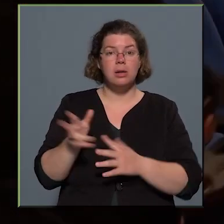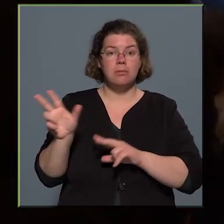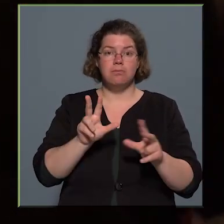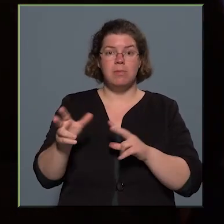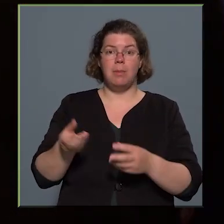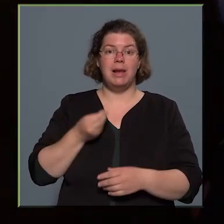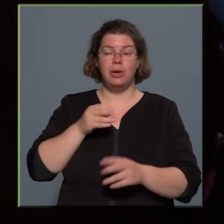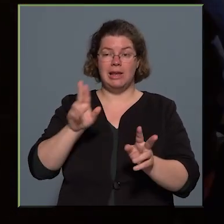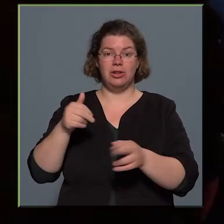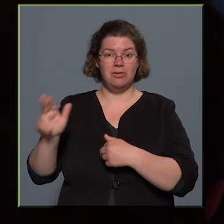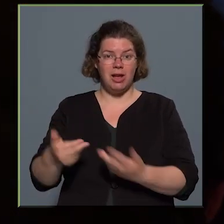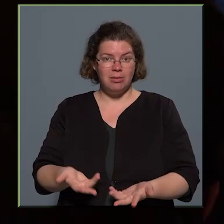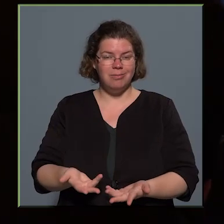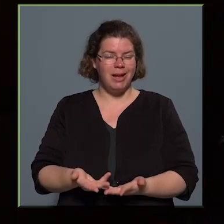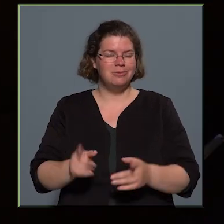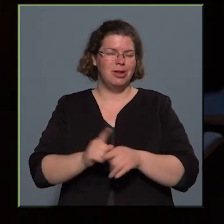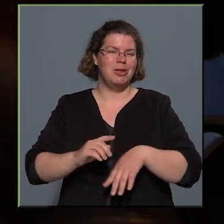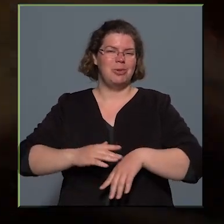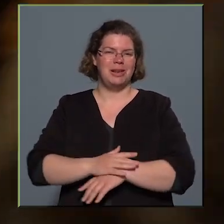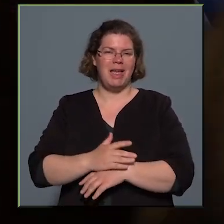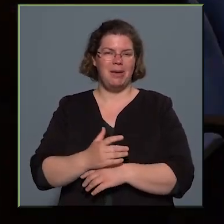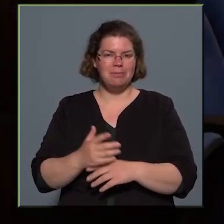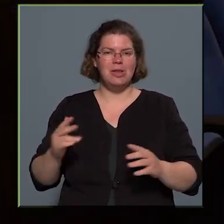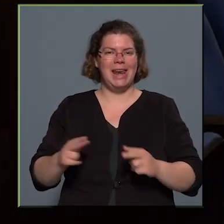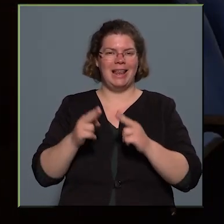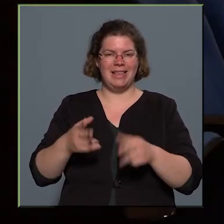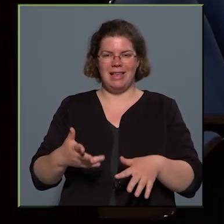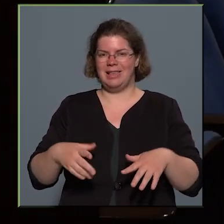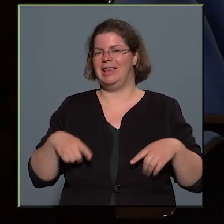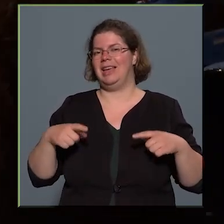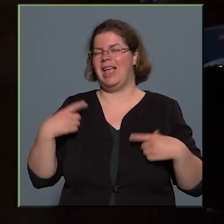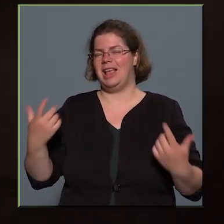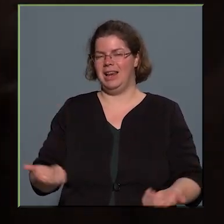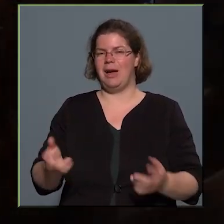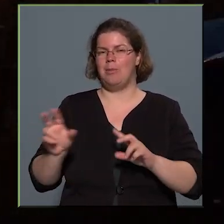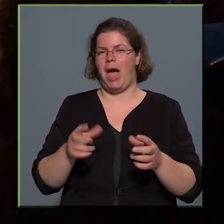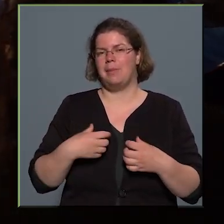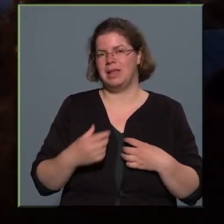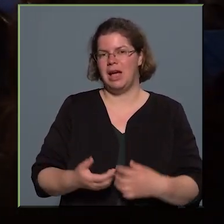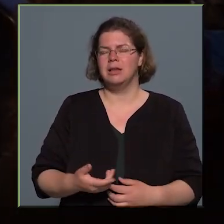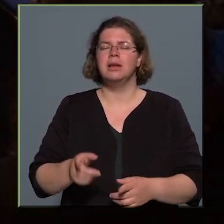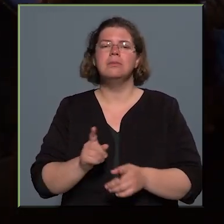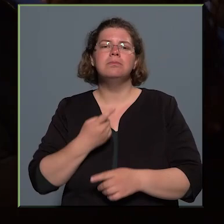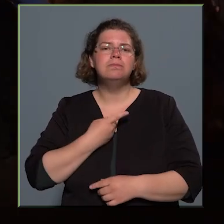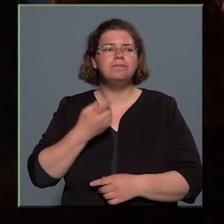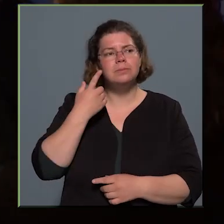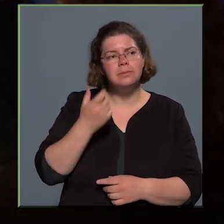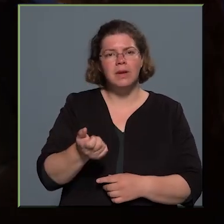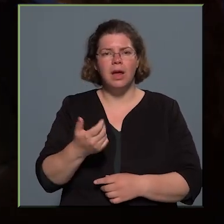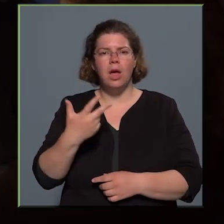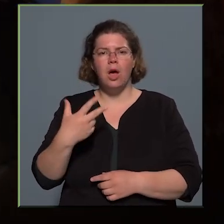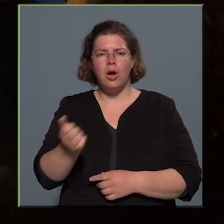Úgyhogy én úgy érzem, hogy reneszánszát éli a bábszínház. Én magamon azt veszem észre a 30 év alatt, hogy sokkal gyorsabban kell játszani a